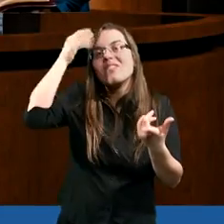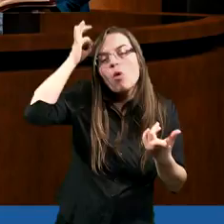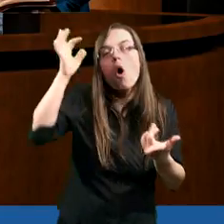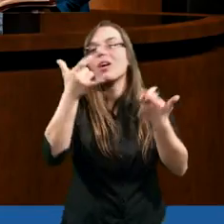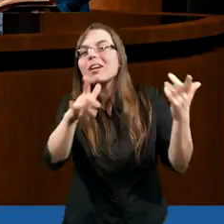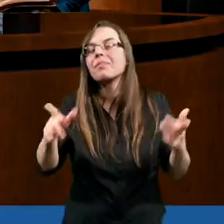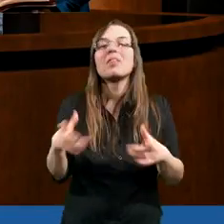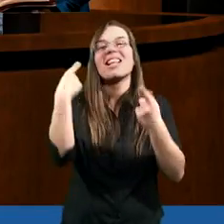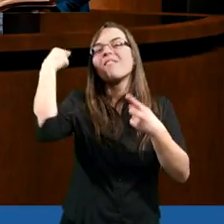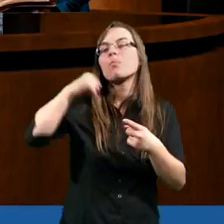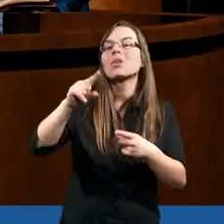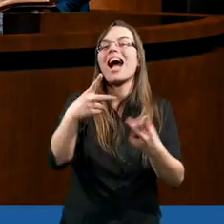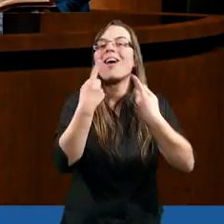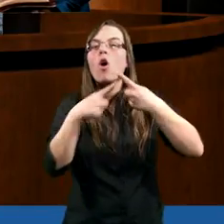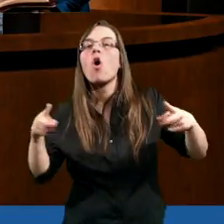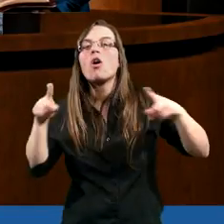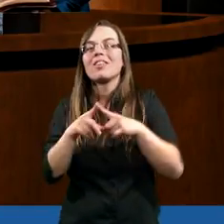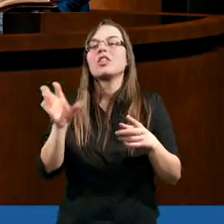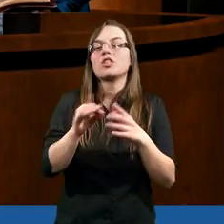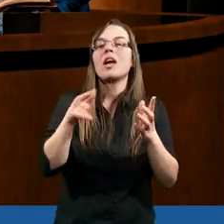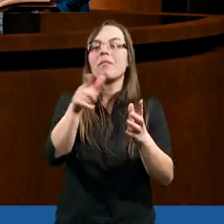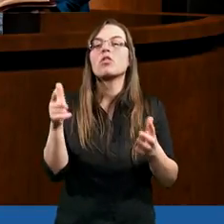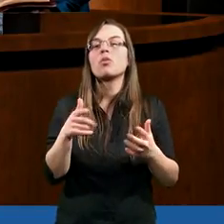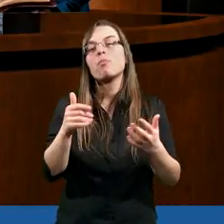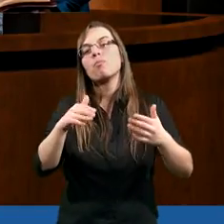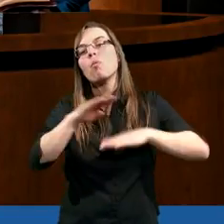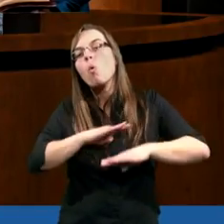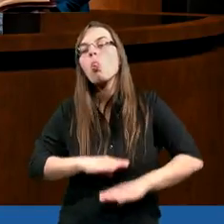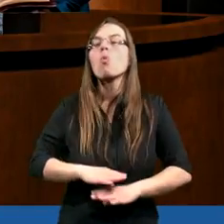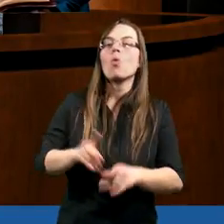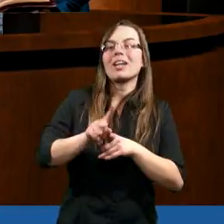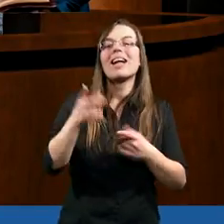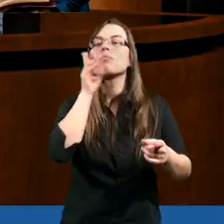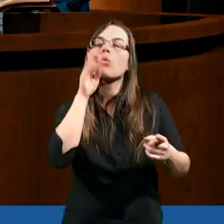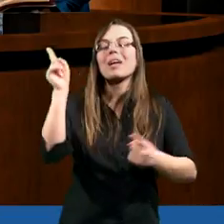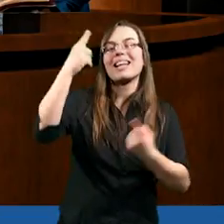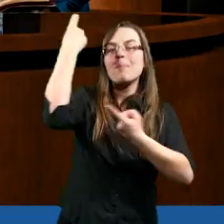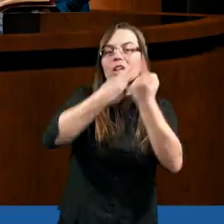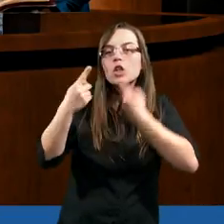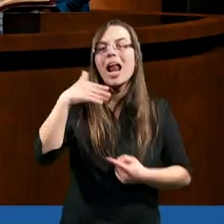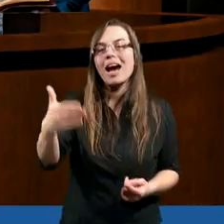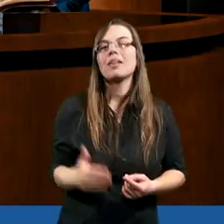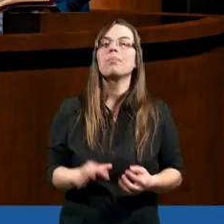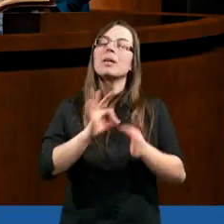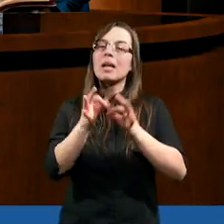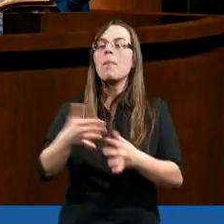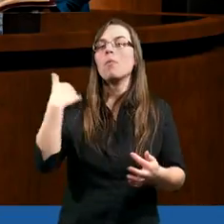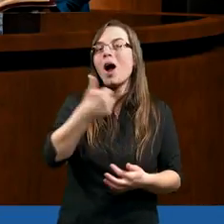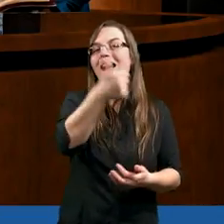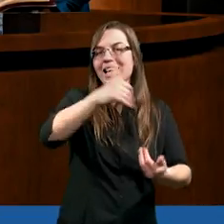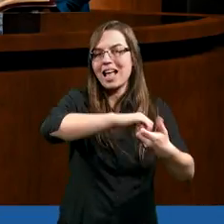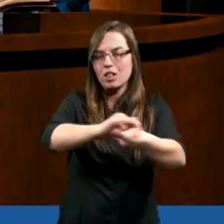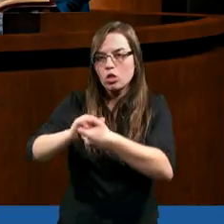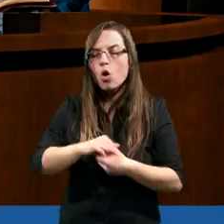I nie wyobrażam sobie Kościoła takiego, gdzie wszyscy siedzą w jednakowych mundurkach. Podobnie w myśleniu. Ale żeby była